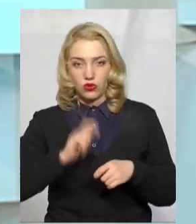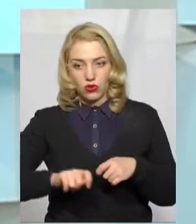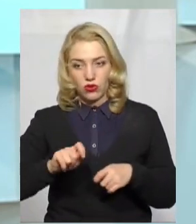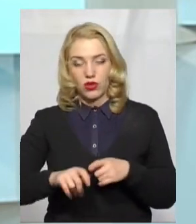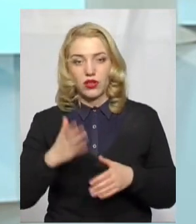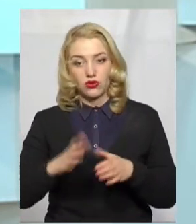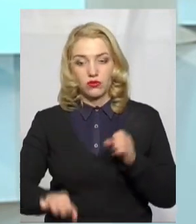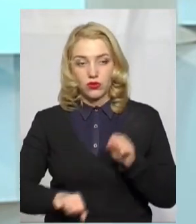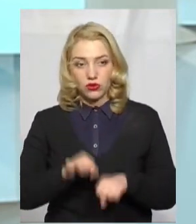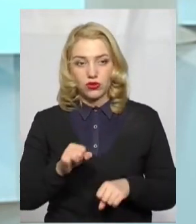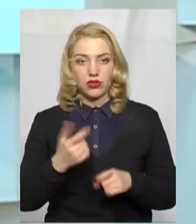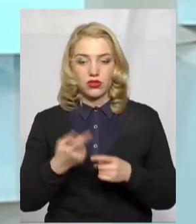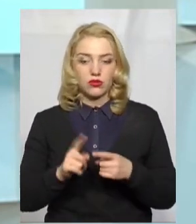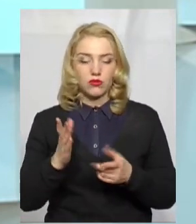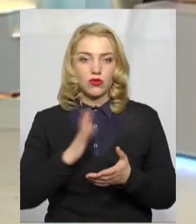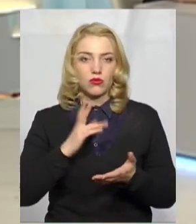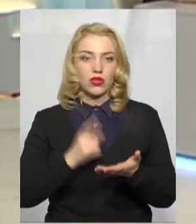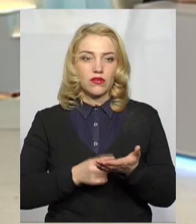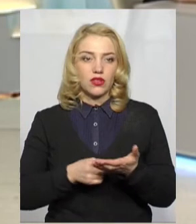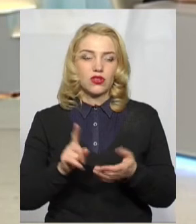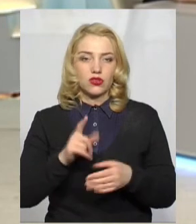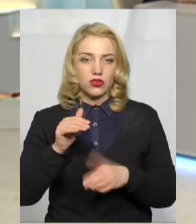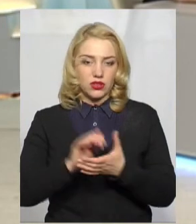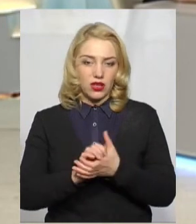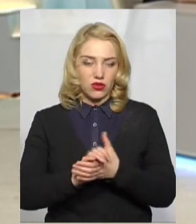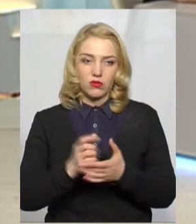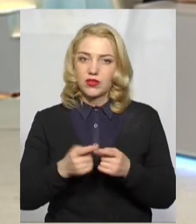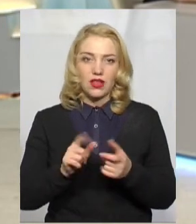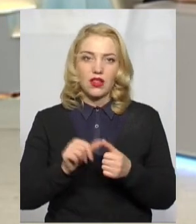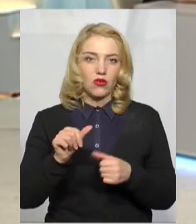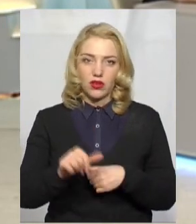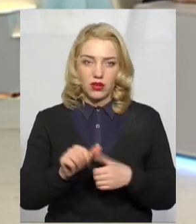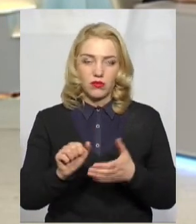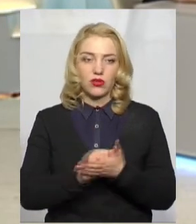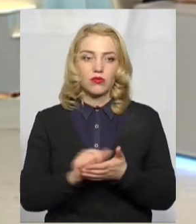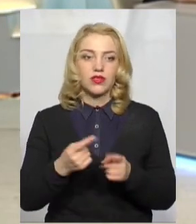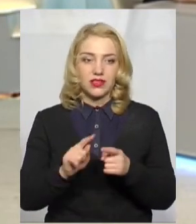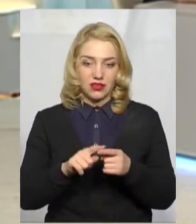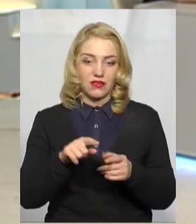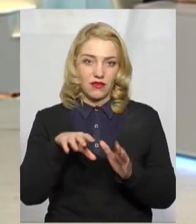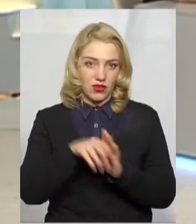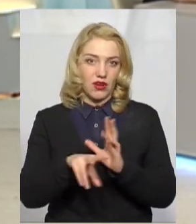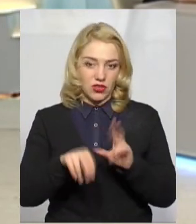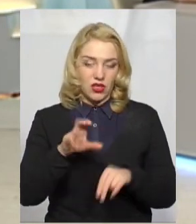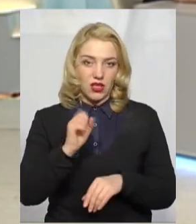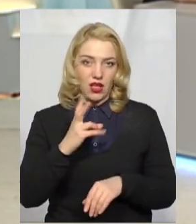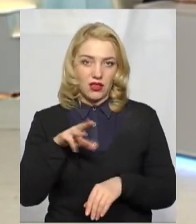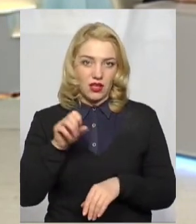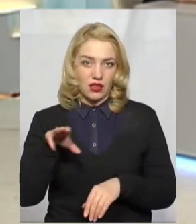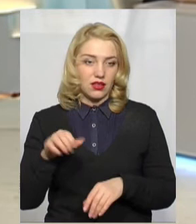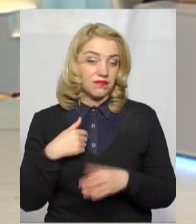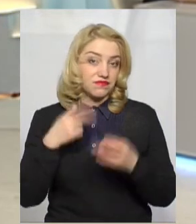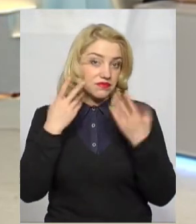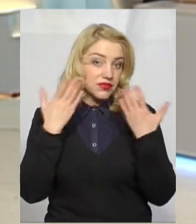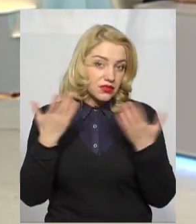в разі порушення, щоб підтвердження того, що громадянин був ознайомився. Тобто це не якийсь окремий документ? Це і є та анкета? Можливо, я просто не знаю, про яку